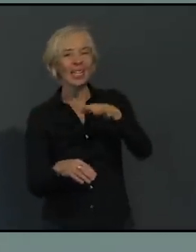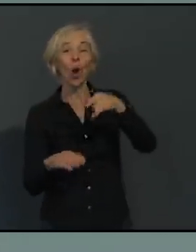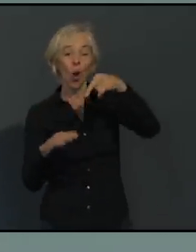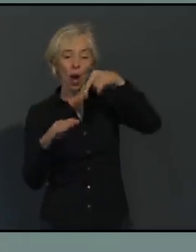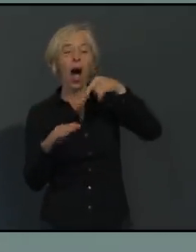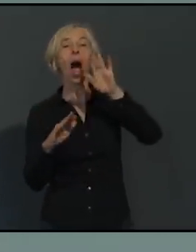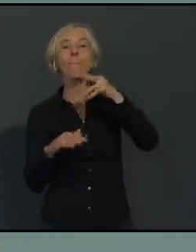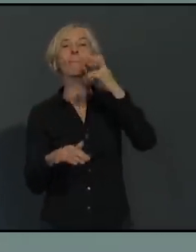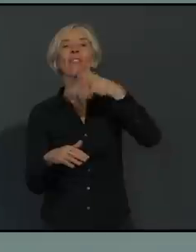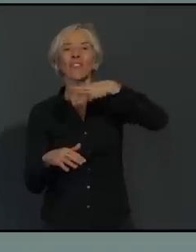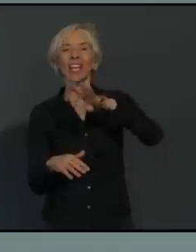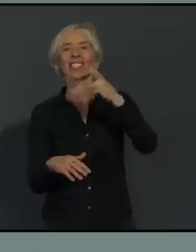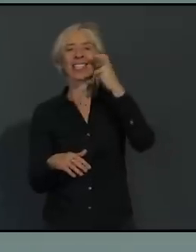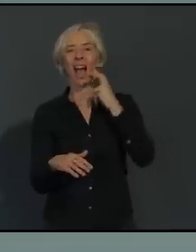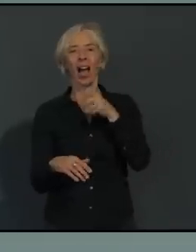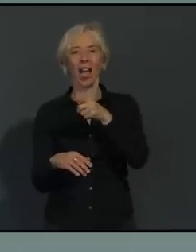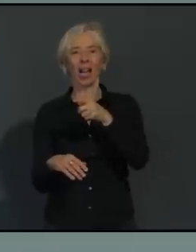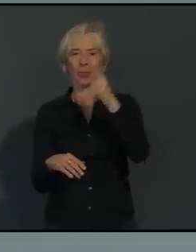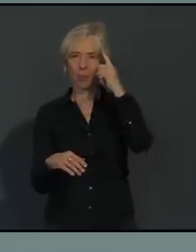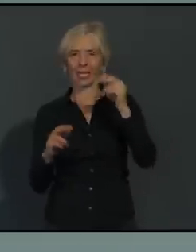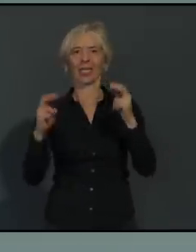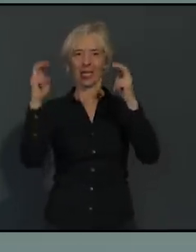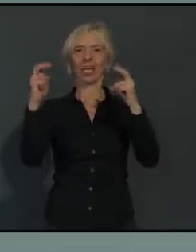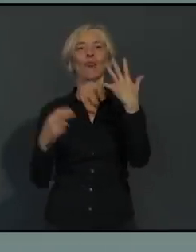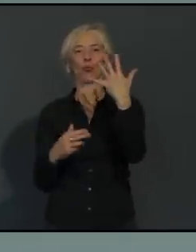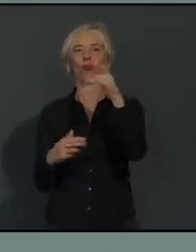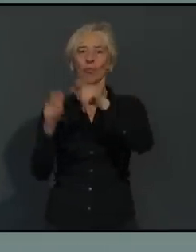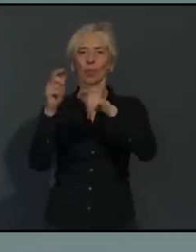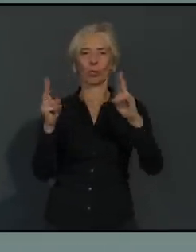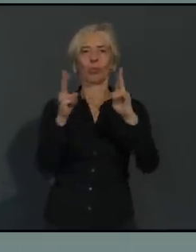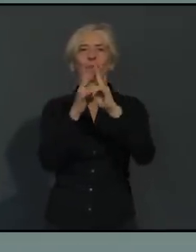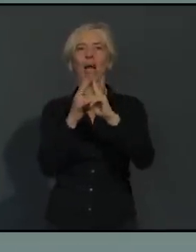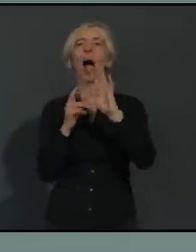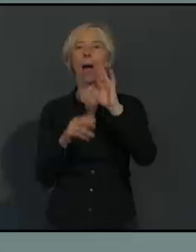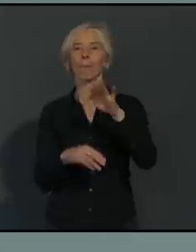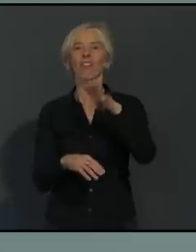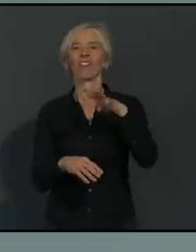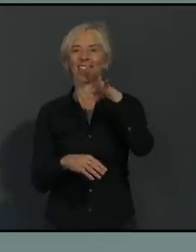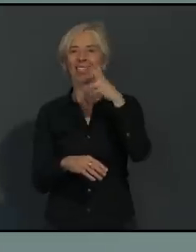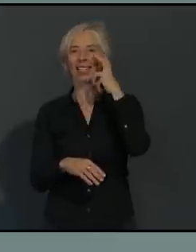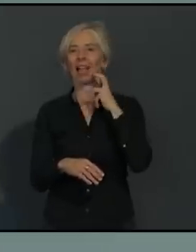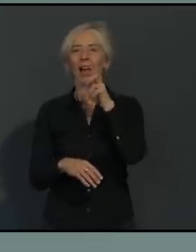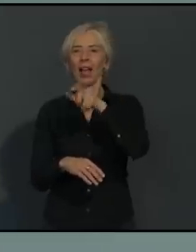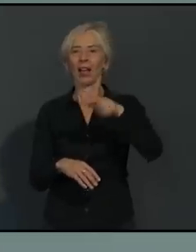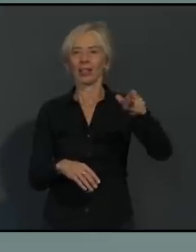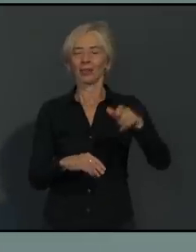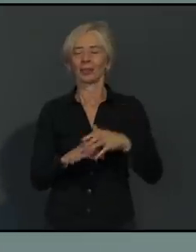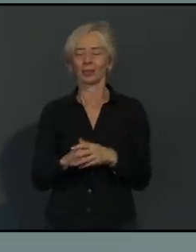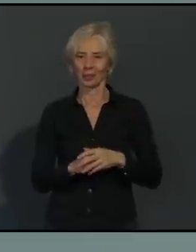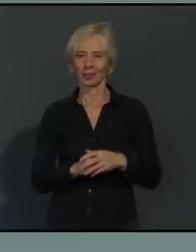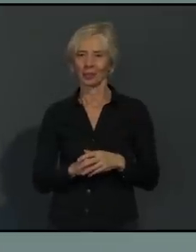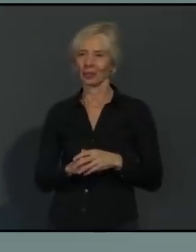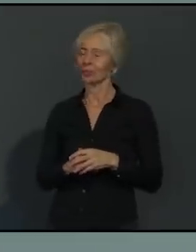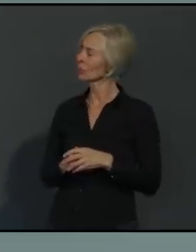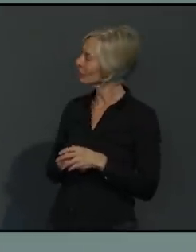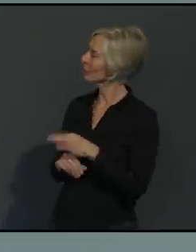14 Jahren. Jetzt ist ja so, die wird ja dann morgen auch beraten. Was passiert denn, wenn jetzt die Maßnahmen, die Sie